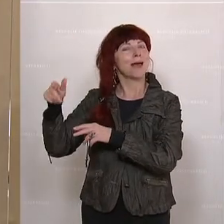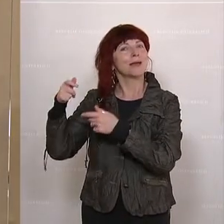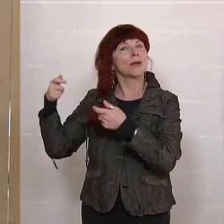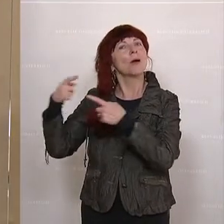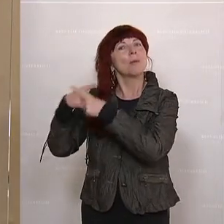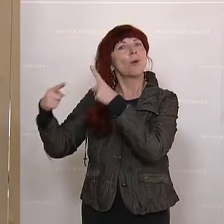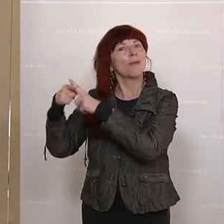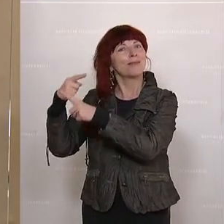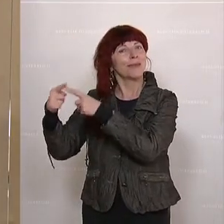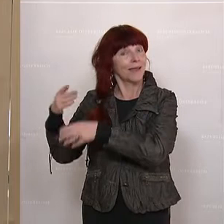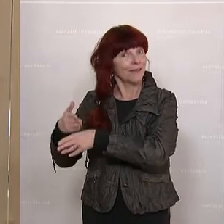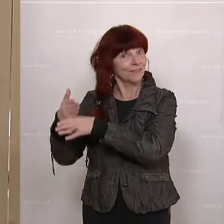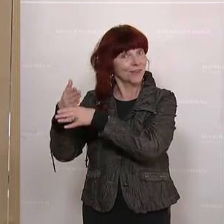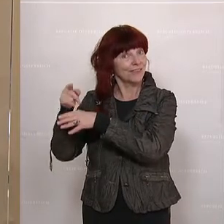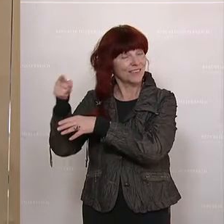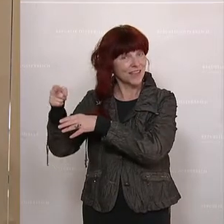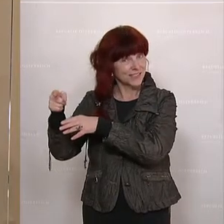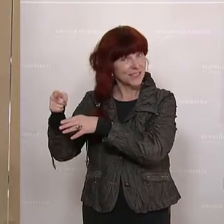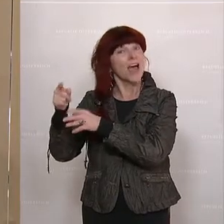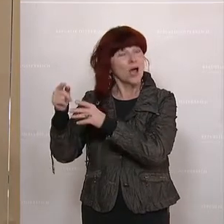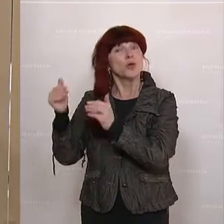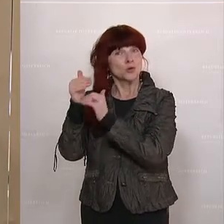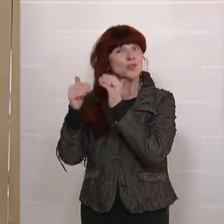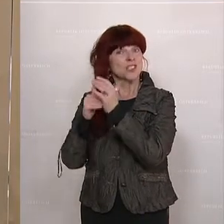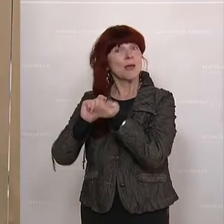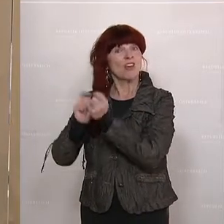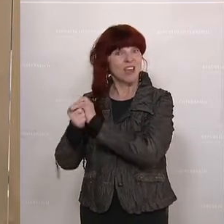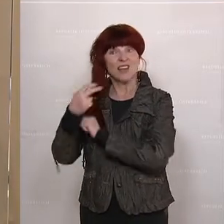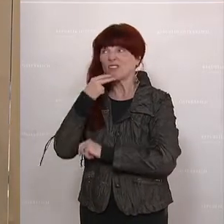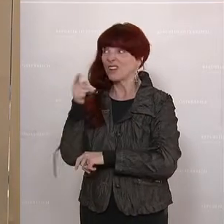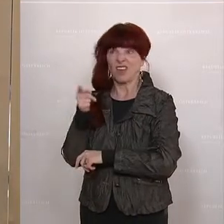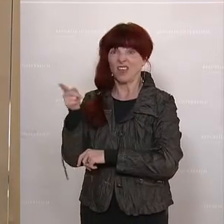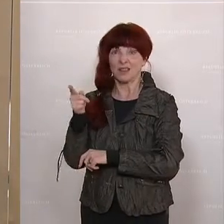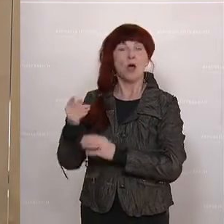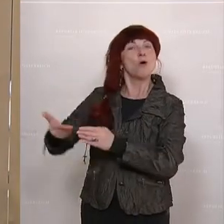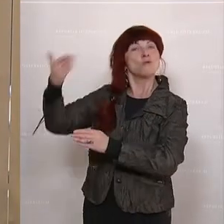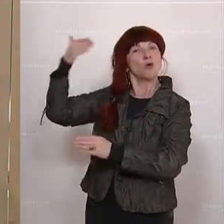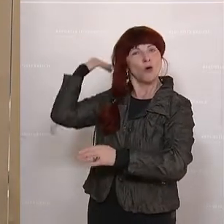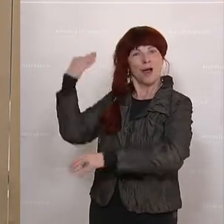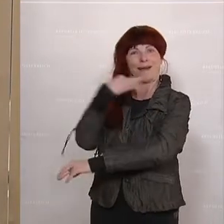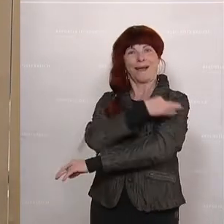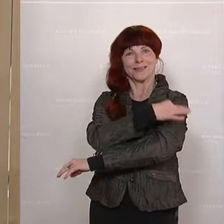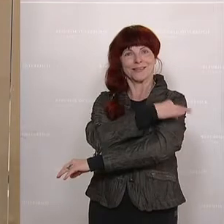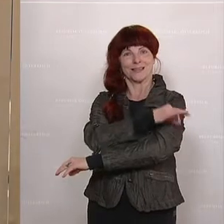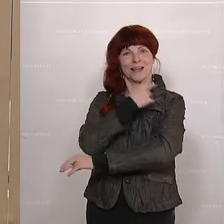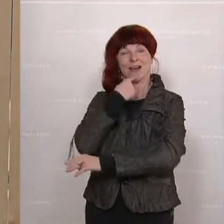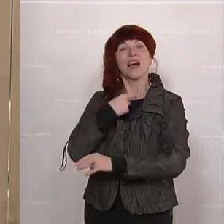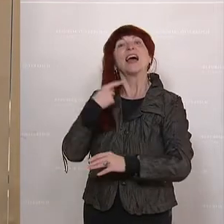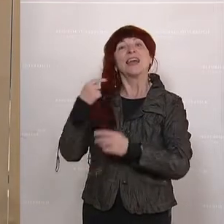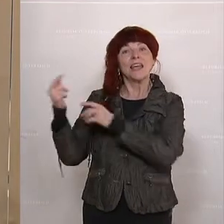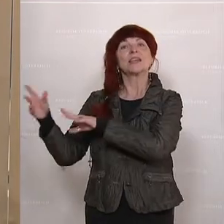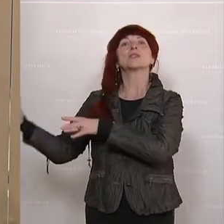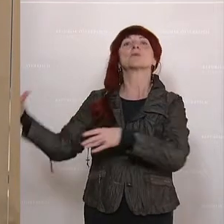Systemwandel. Die festigen das. Ich möchte Ihnen das beweisen. Wenn der ehemalige Kanzler zum Herrn Peter Thiel geht